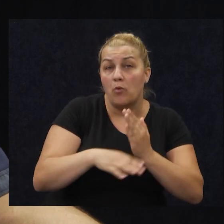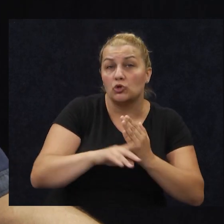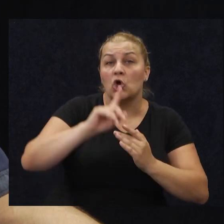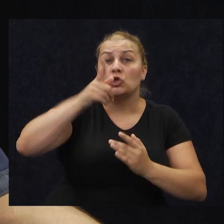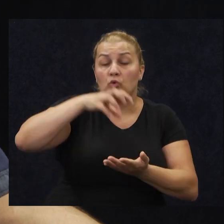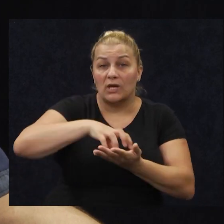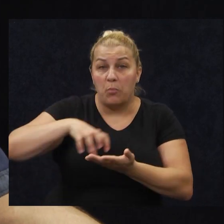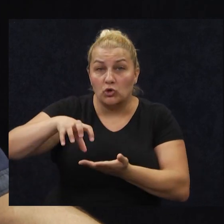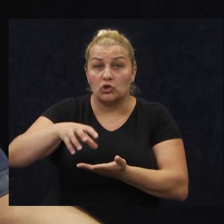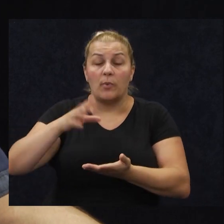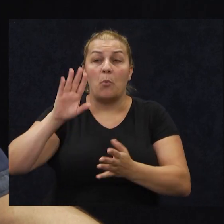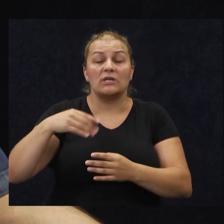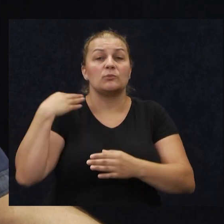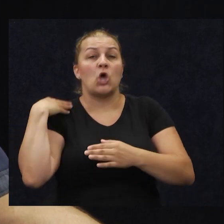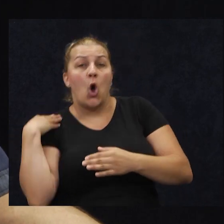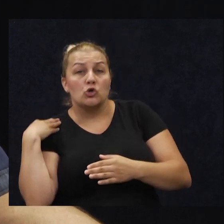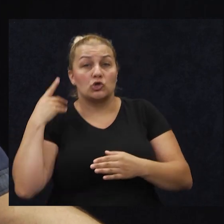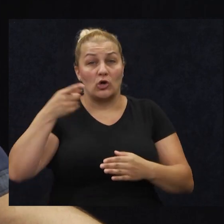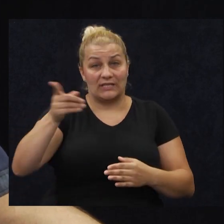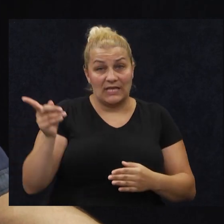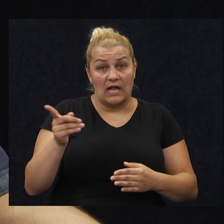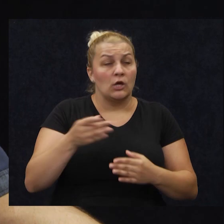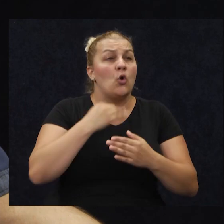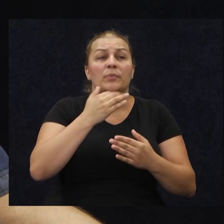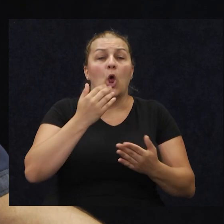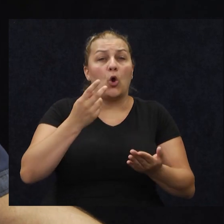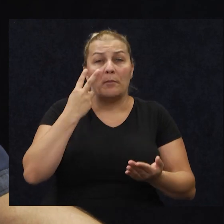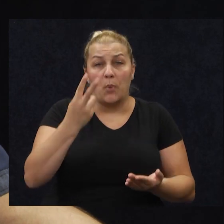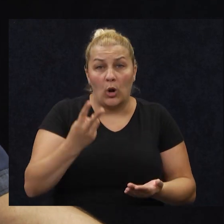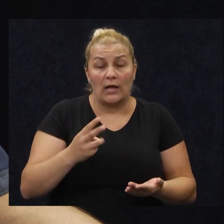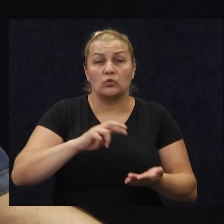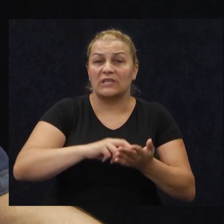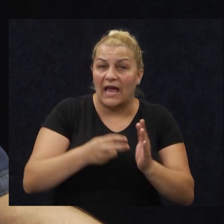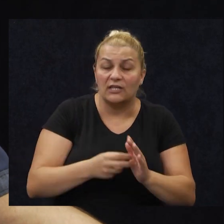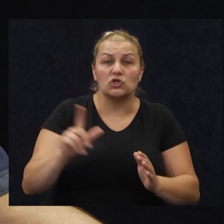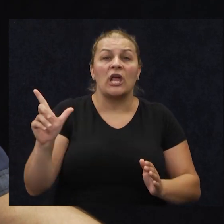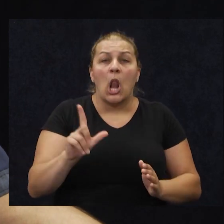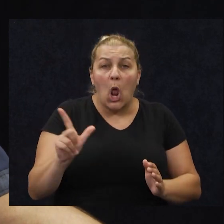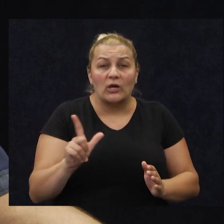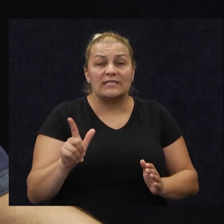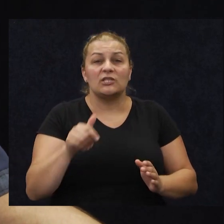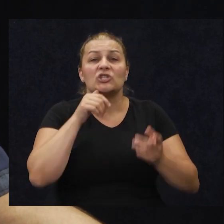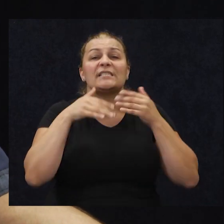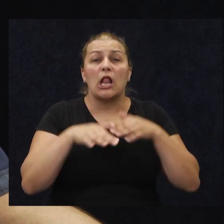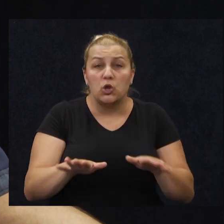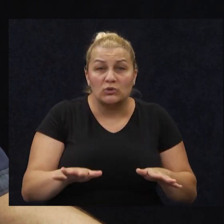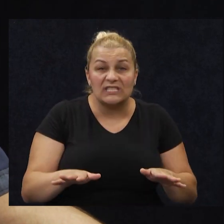se nasloniti na njih u svakom pogledu, i tehnički, tehnički i logistički i s ljudstvom.